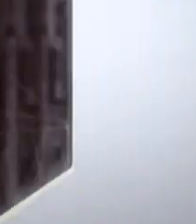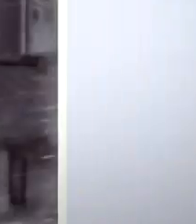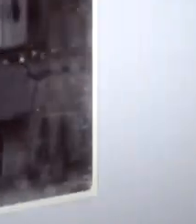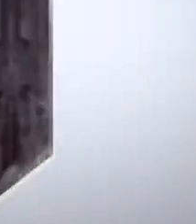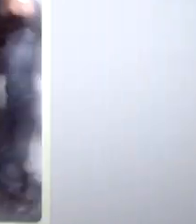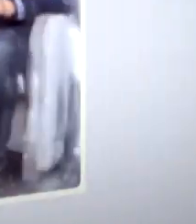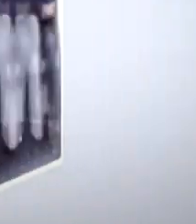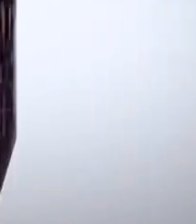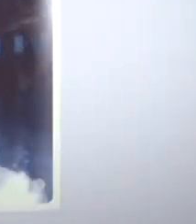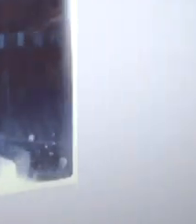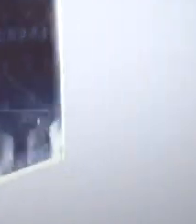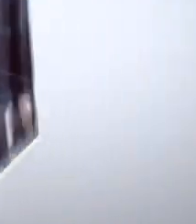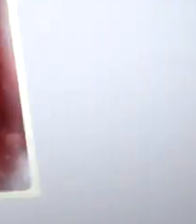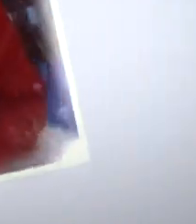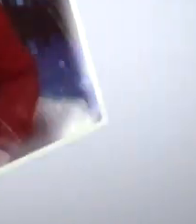muzyka muzyka